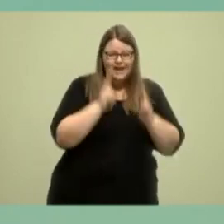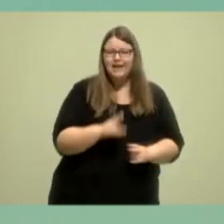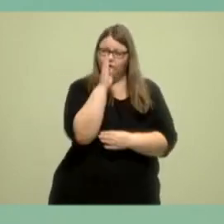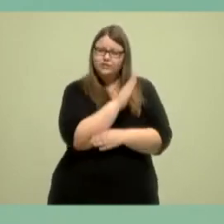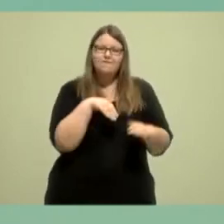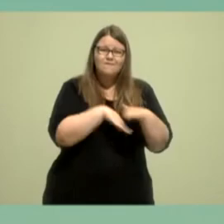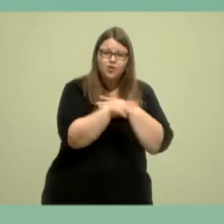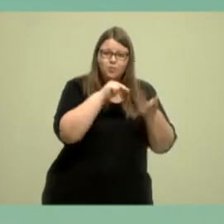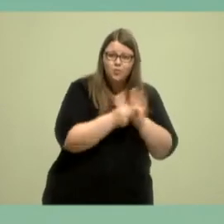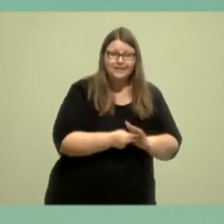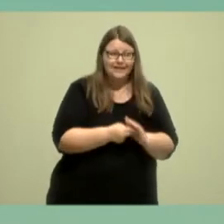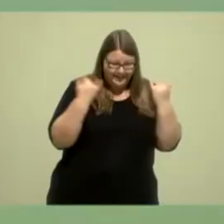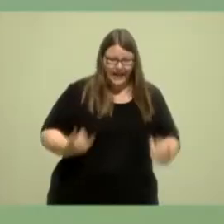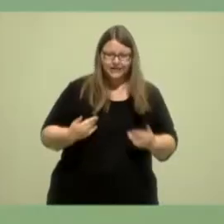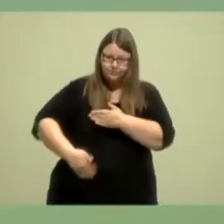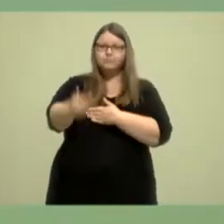wird jetzt Fakt.